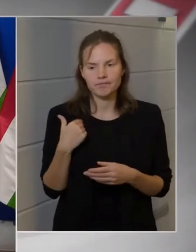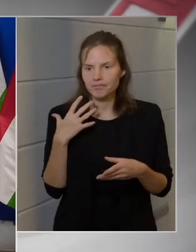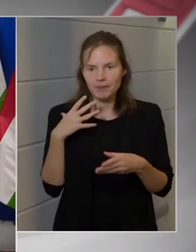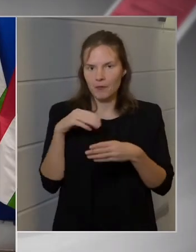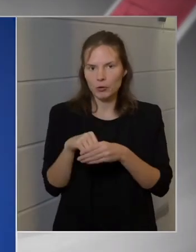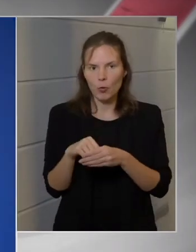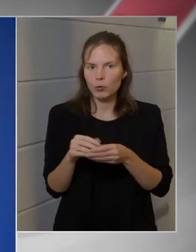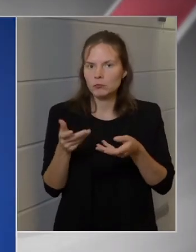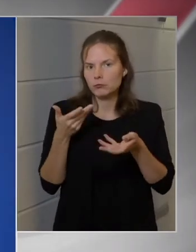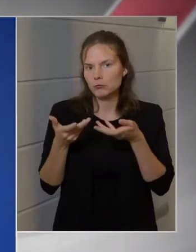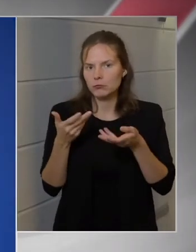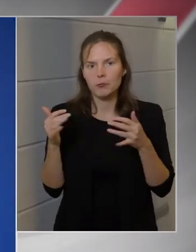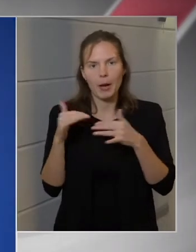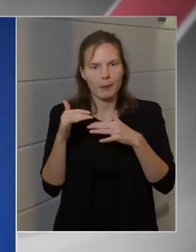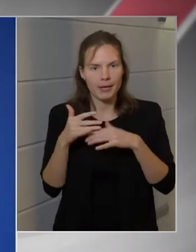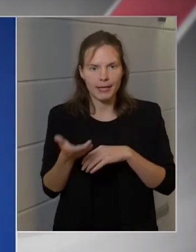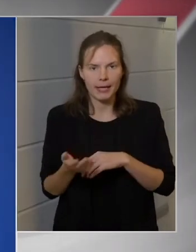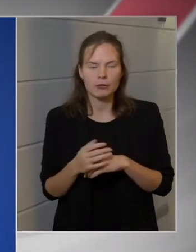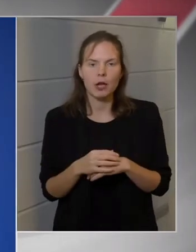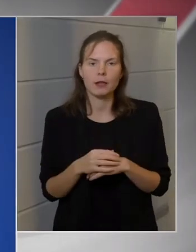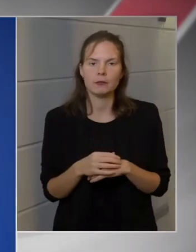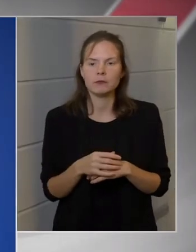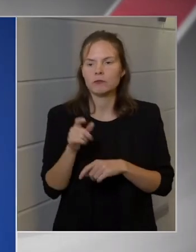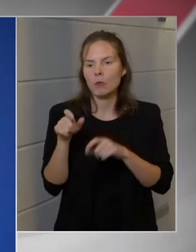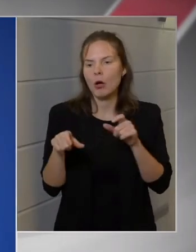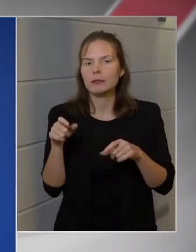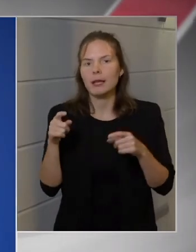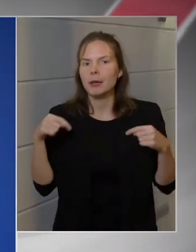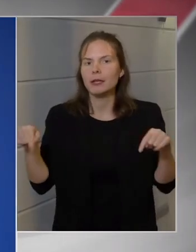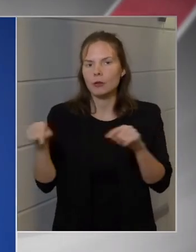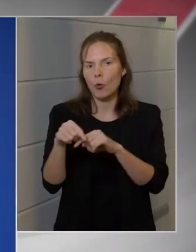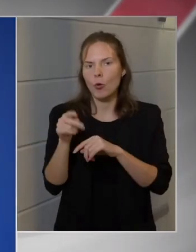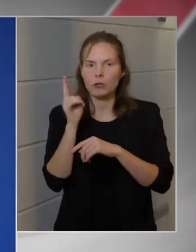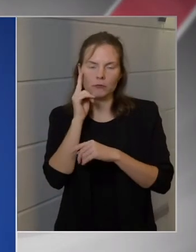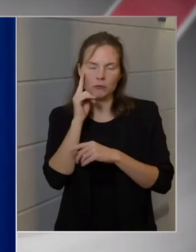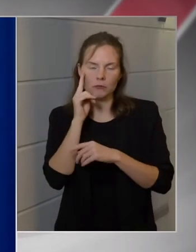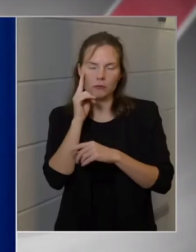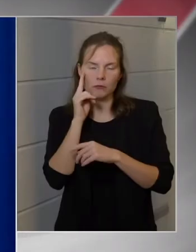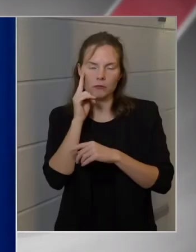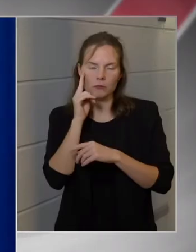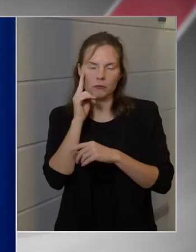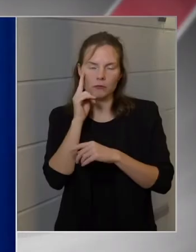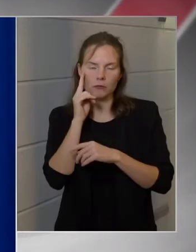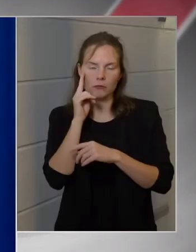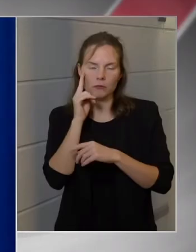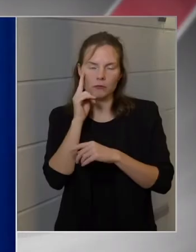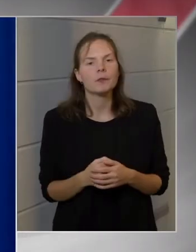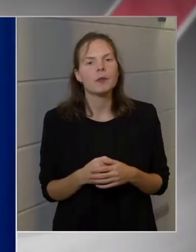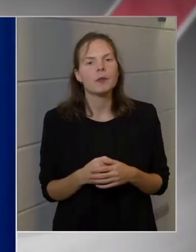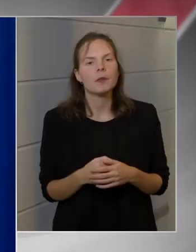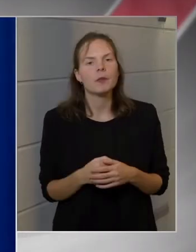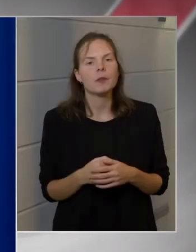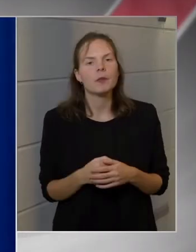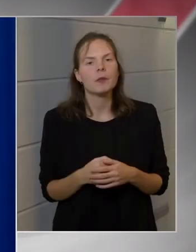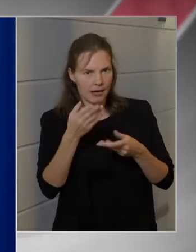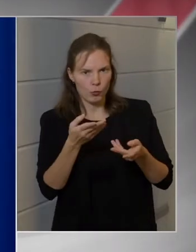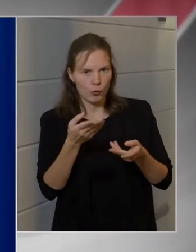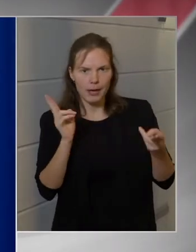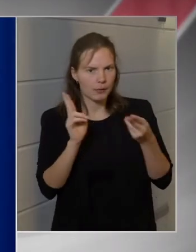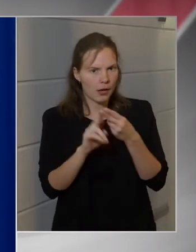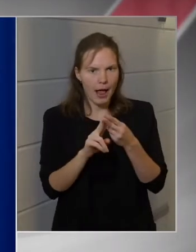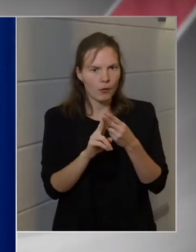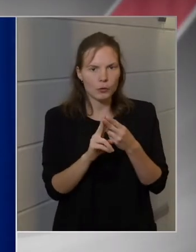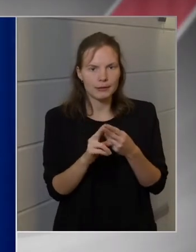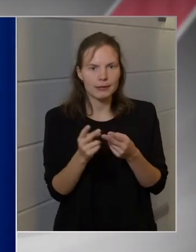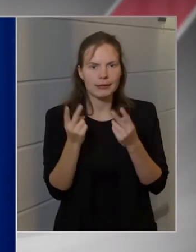részesen ezeknek a megbeszéléseknek, azt a személyi kört nagyjából ismerem, akikkel szoktak konzultálni. De akkor ön önminiszterként nem találkozik ezekkel